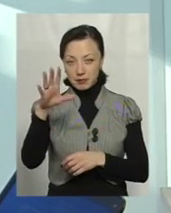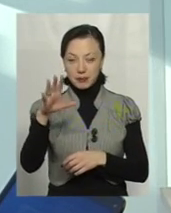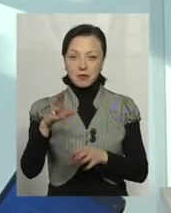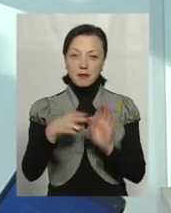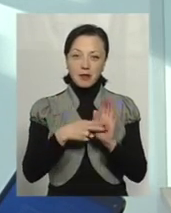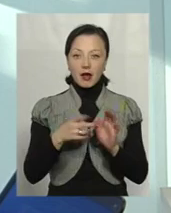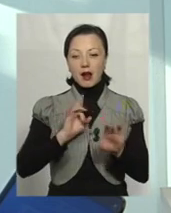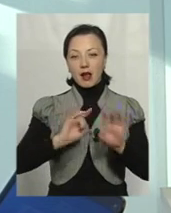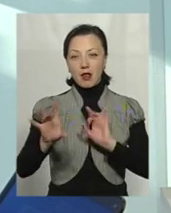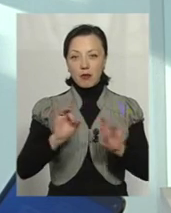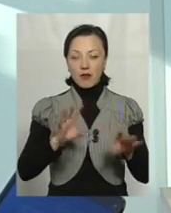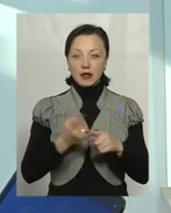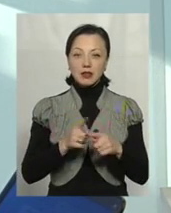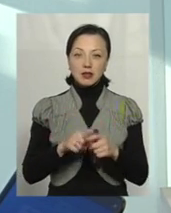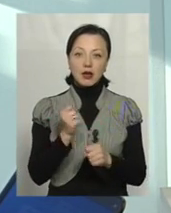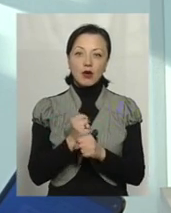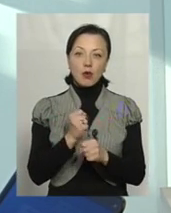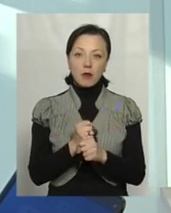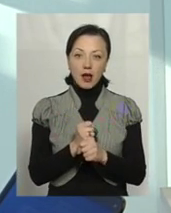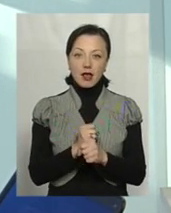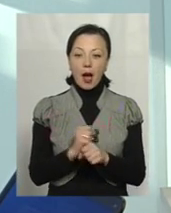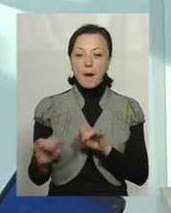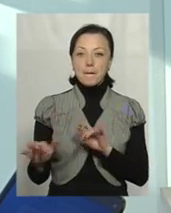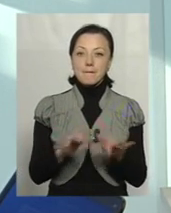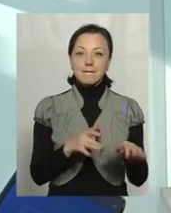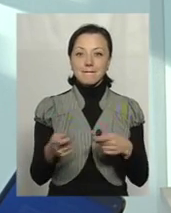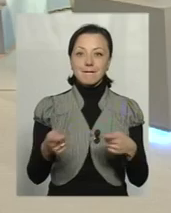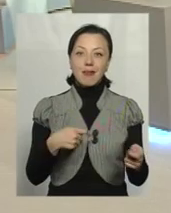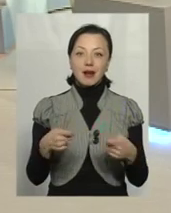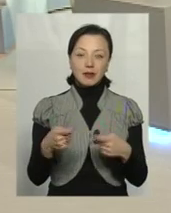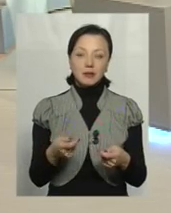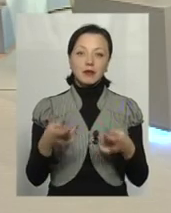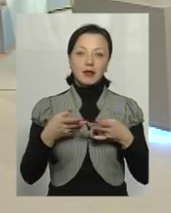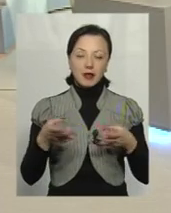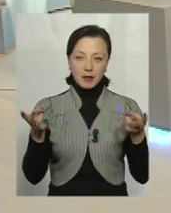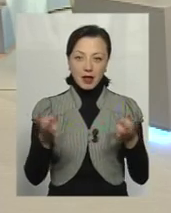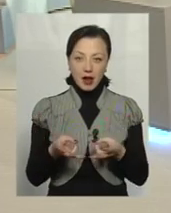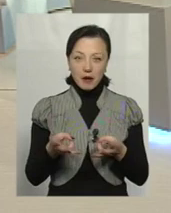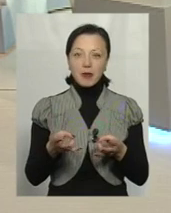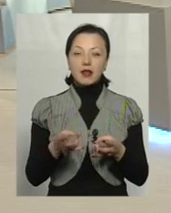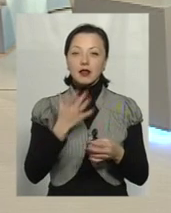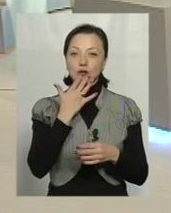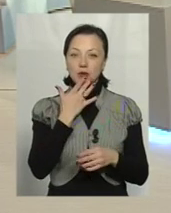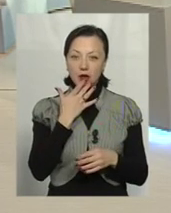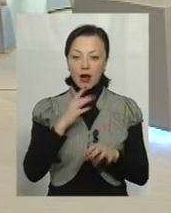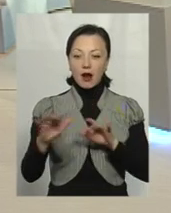рекламувати. Це роблять маркетологи. Тому нам треба цільова національна маркетна компанія